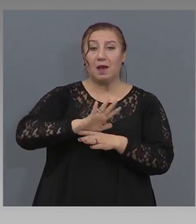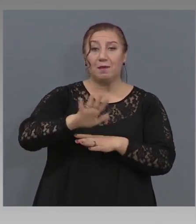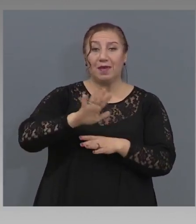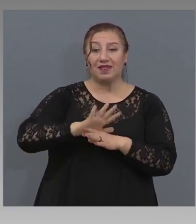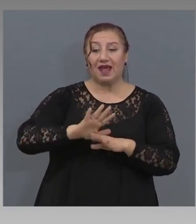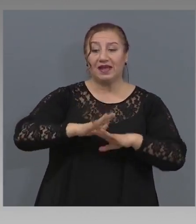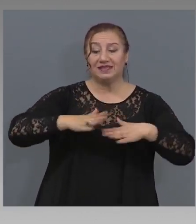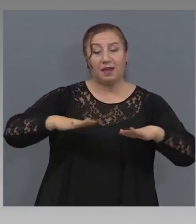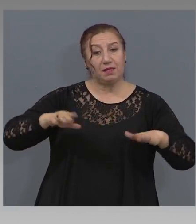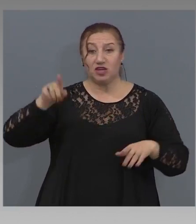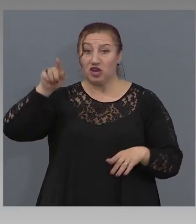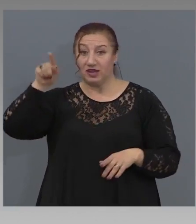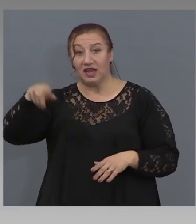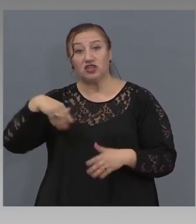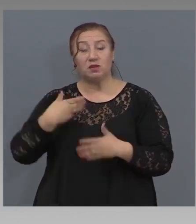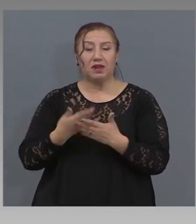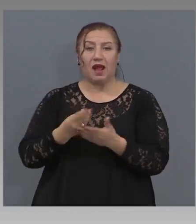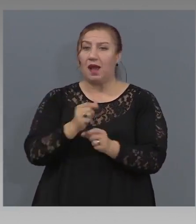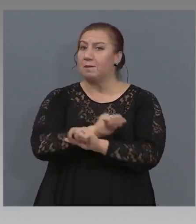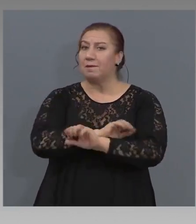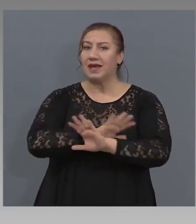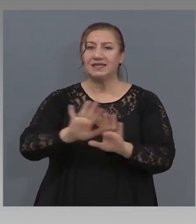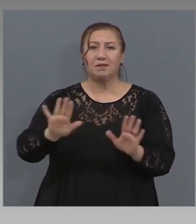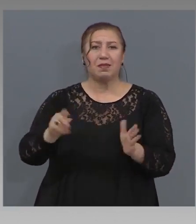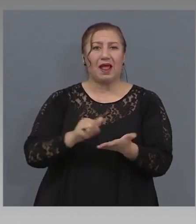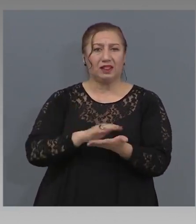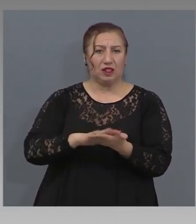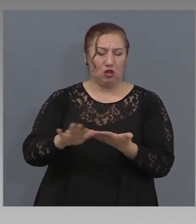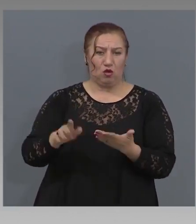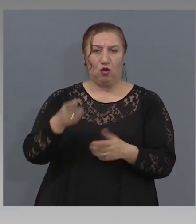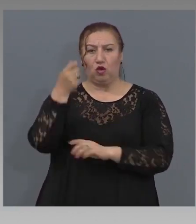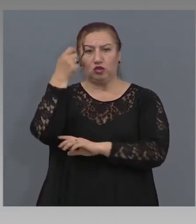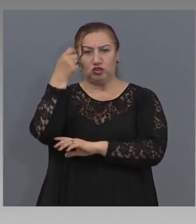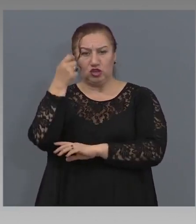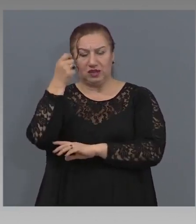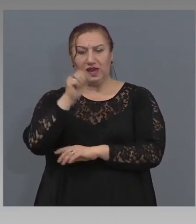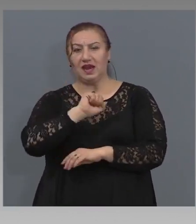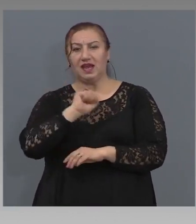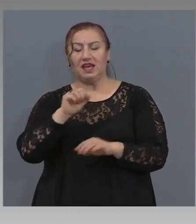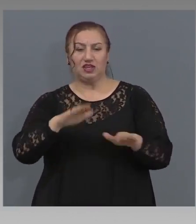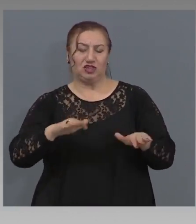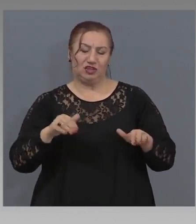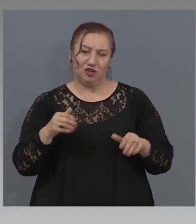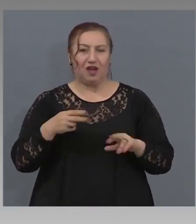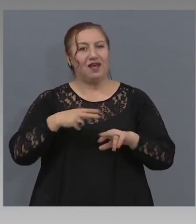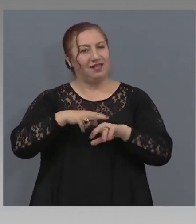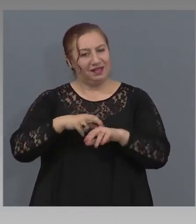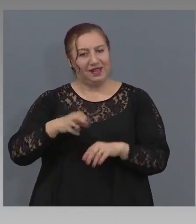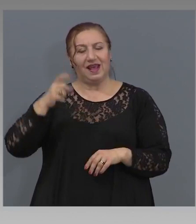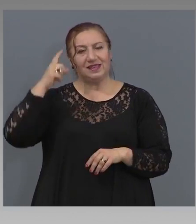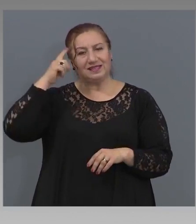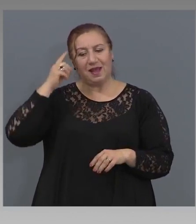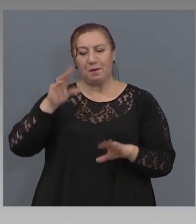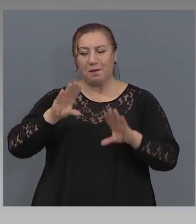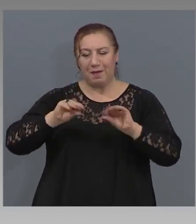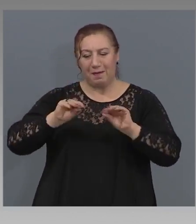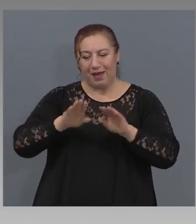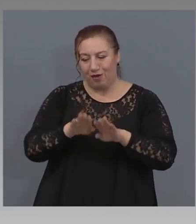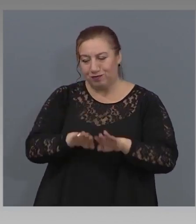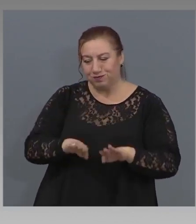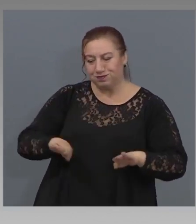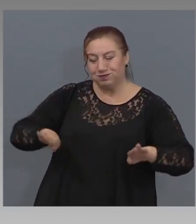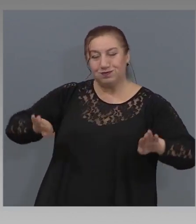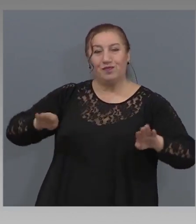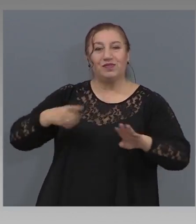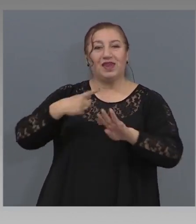безплатни четъри и шезлонги. Да, разбирам за шалтетата. Това е разбира се и